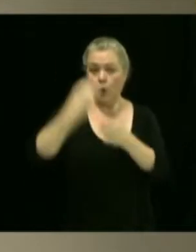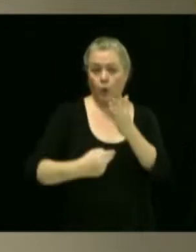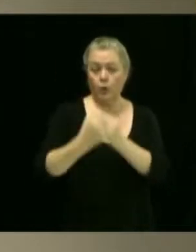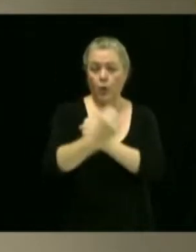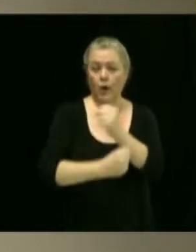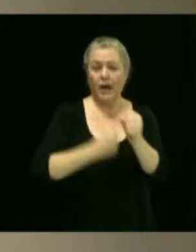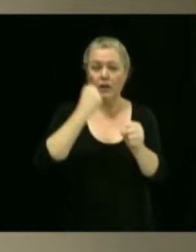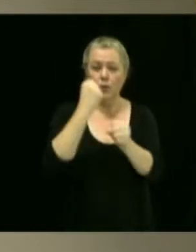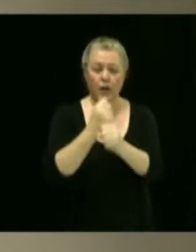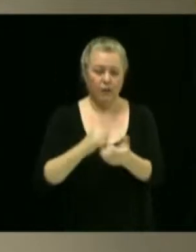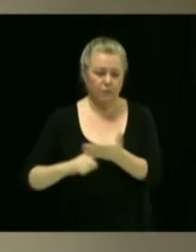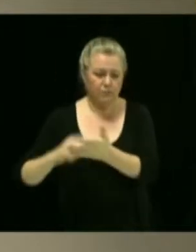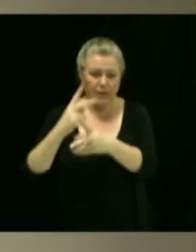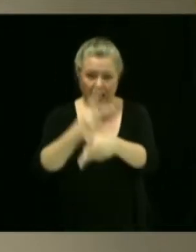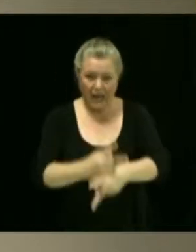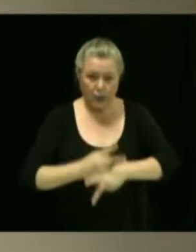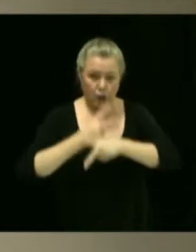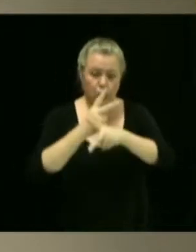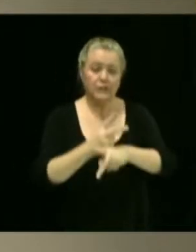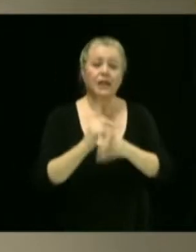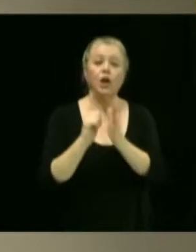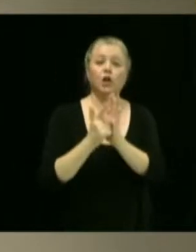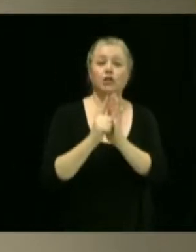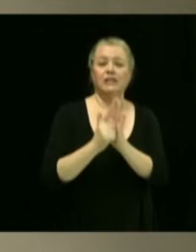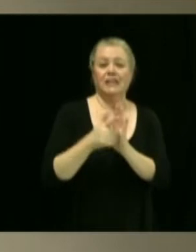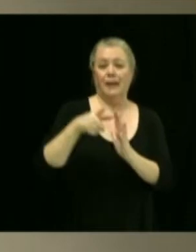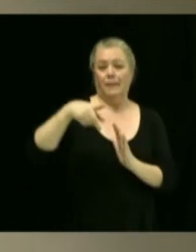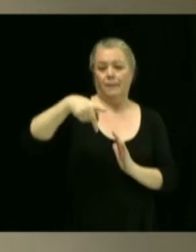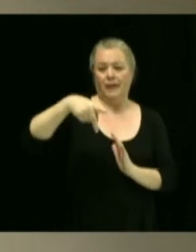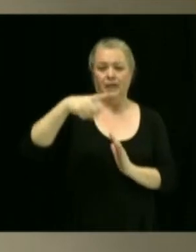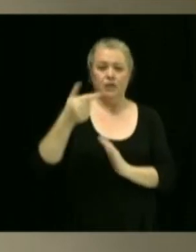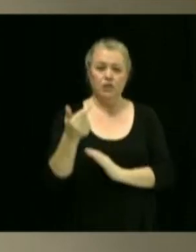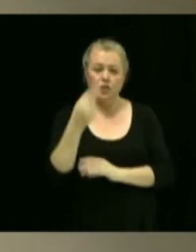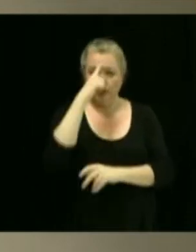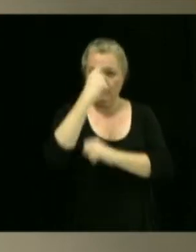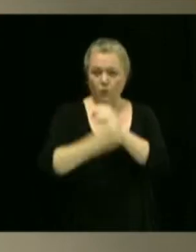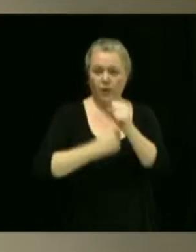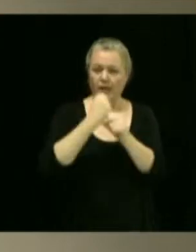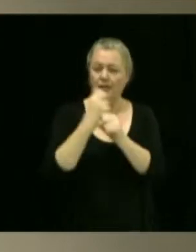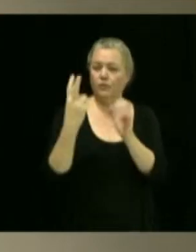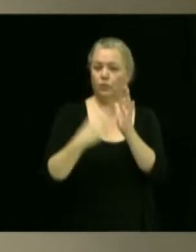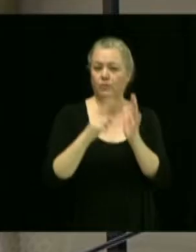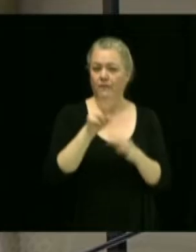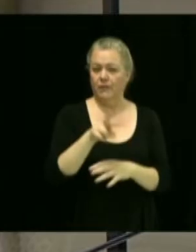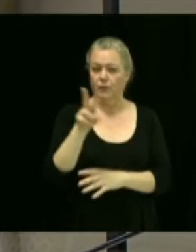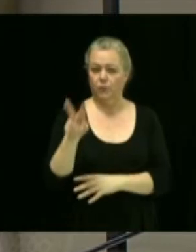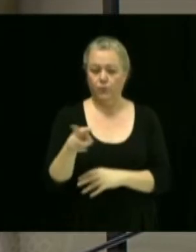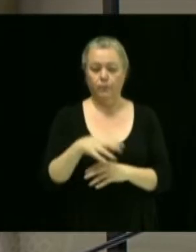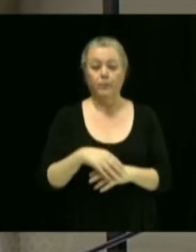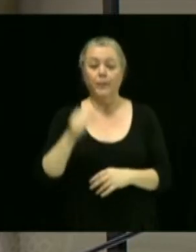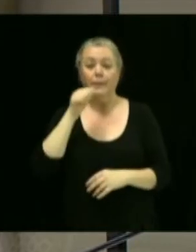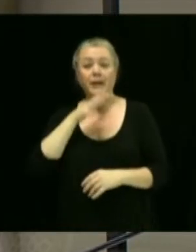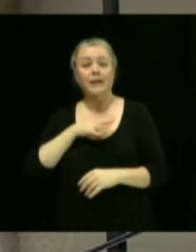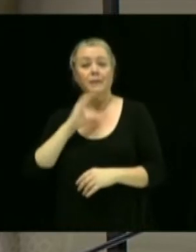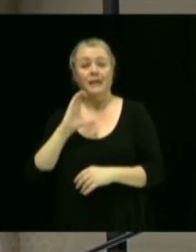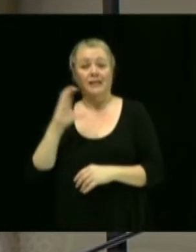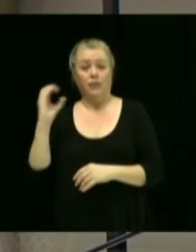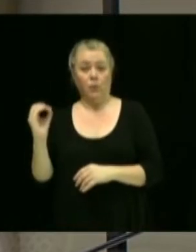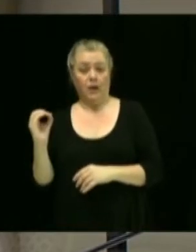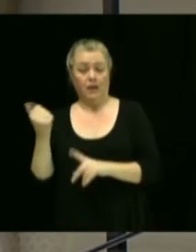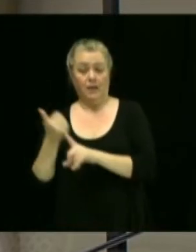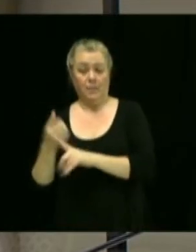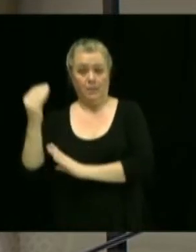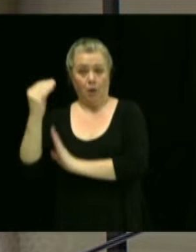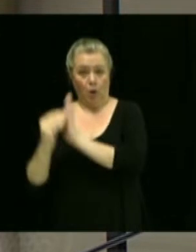applications du logiciel PG pour l'année 2022. Alors, il s'agit d'approuver le rapport de Mme Catherine Ouellet et d'autoriser les